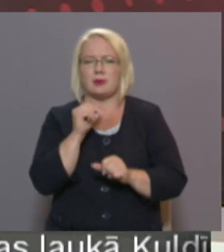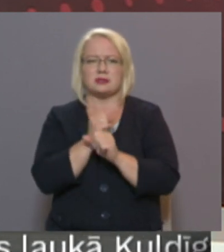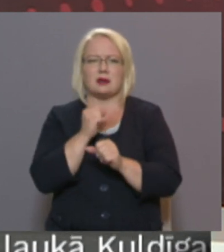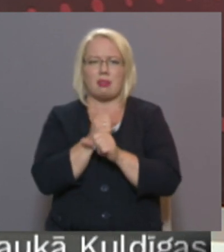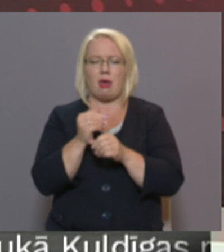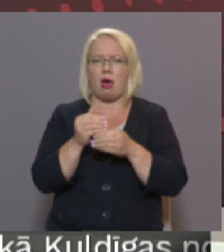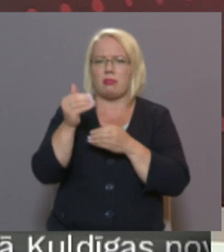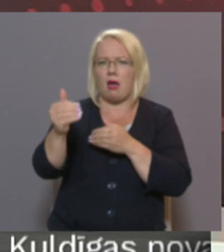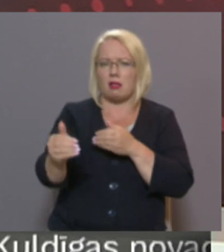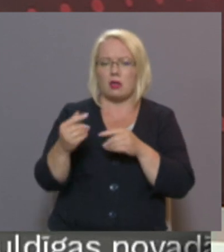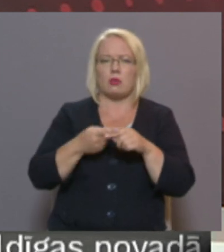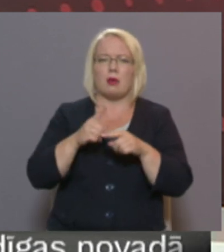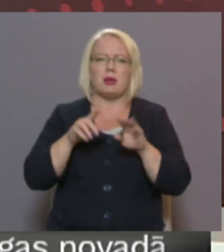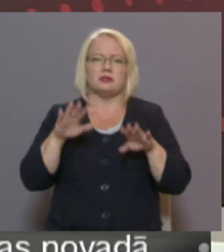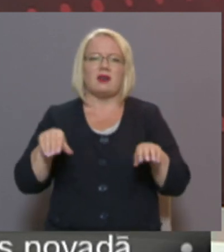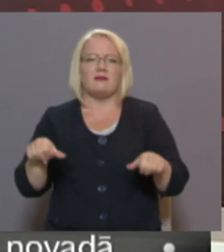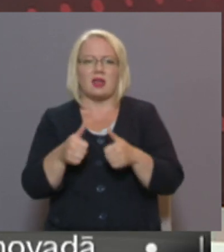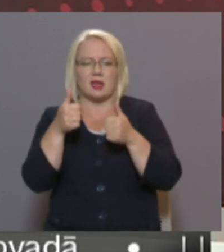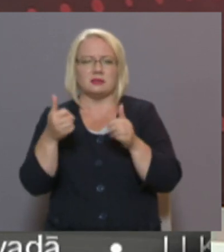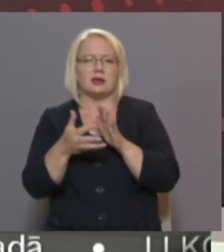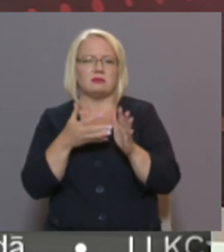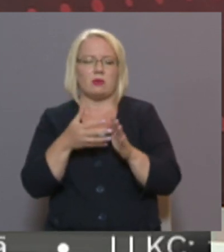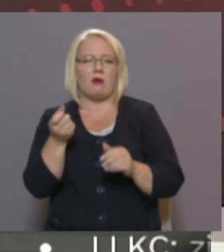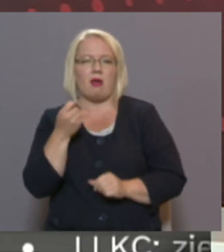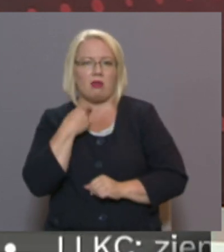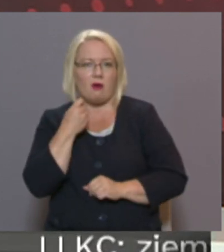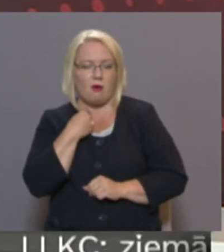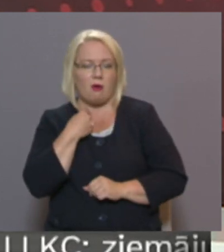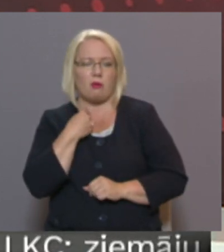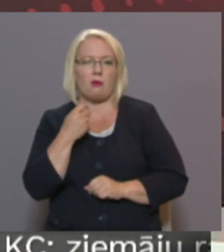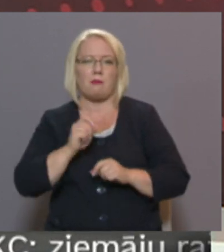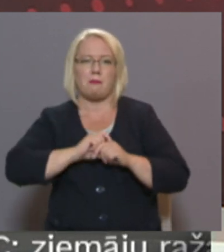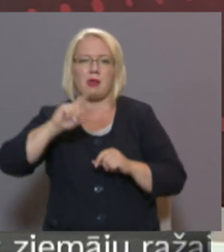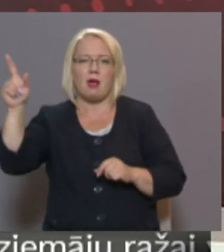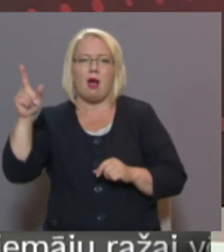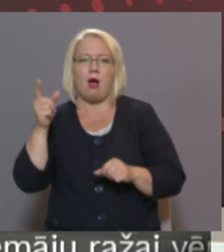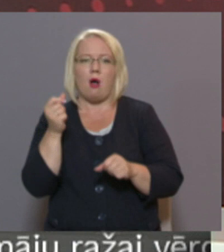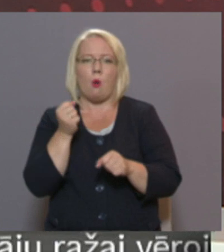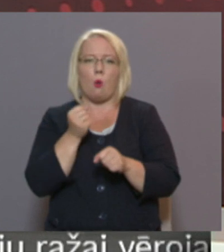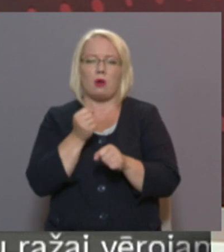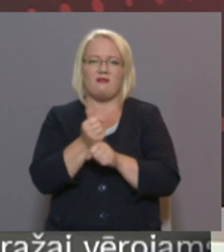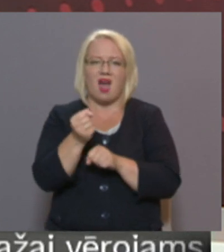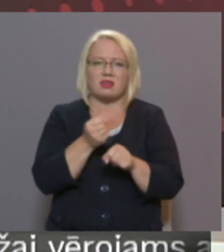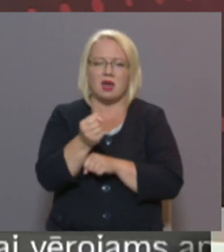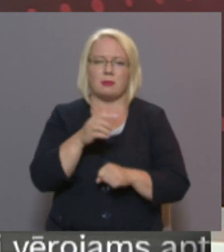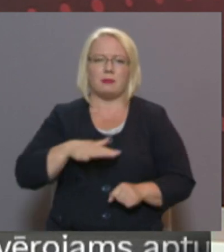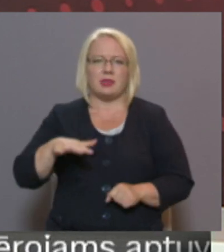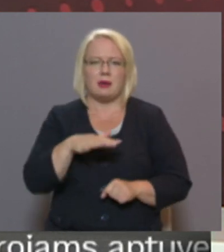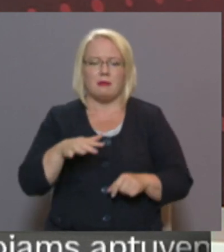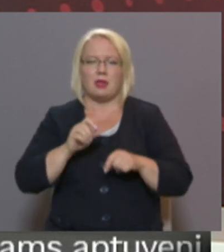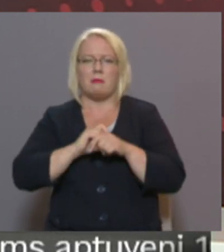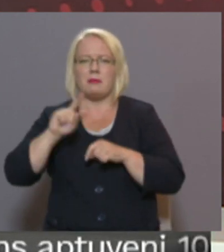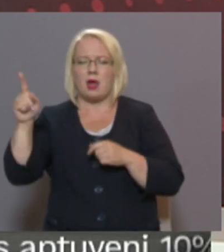attālināt un līdz ar to var arī vienlaicīgi lietot alkoholu. Pieaugu vardarbības ģimenēs, pieaugu